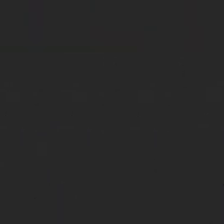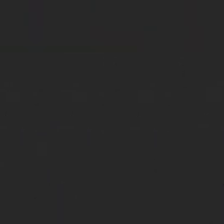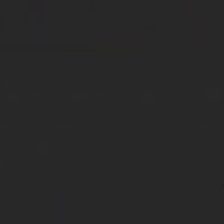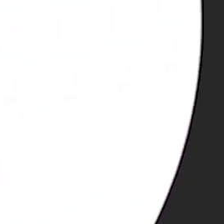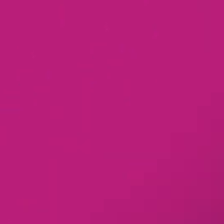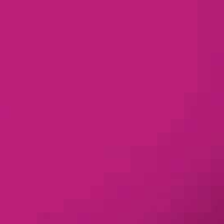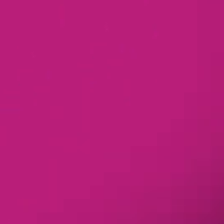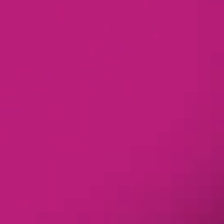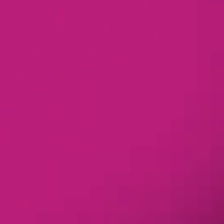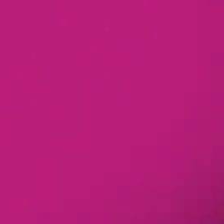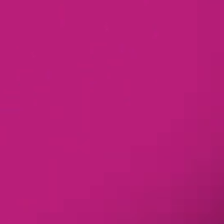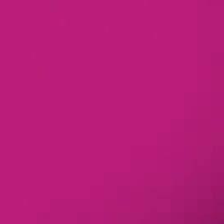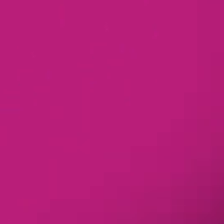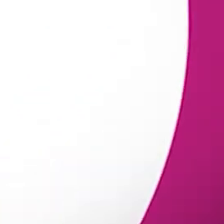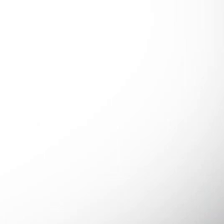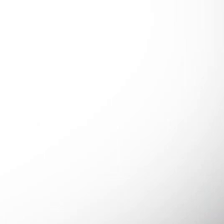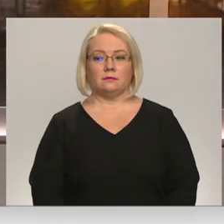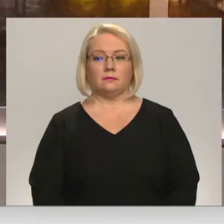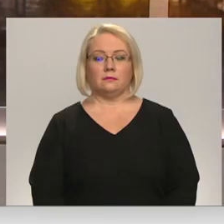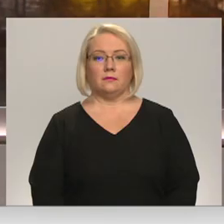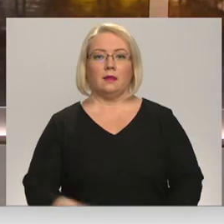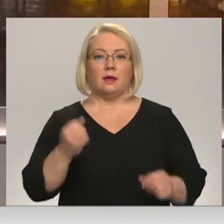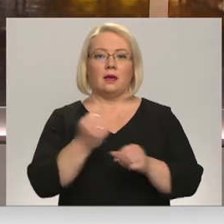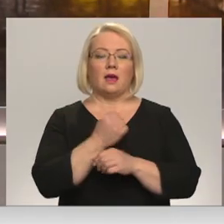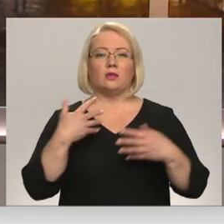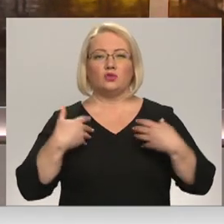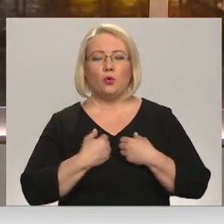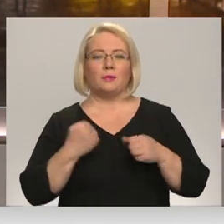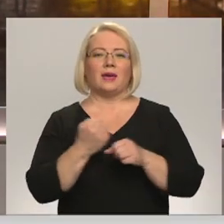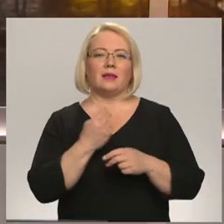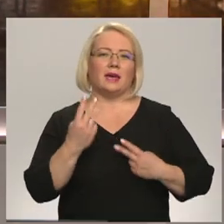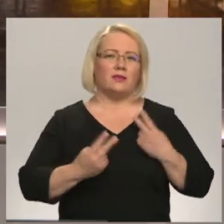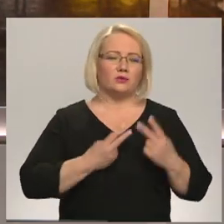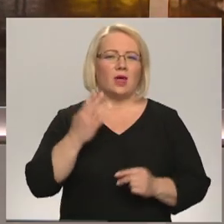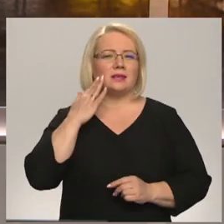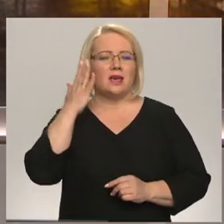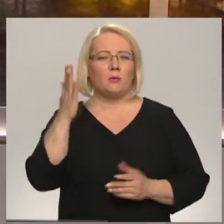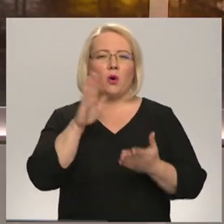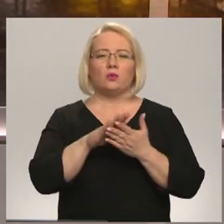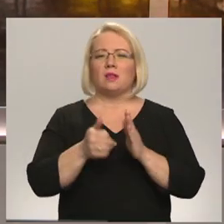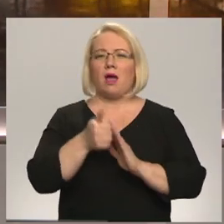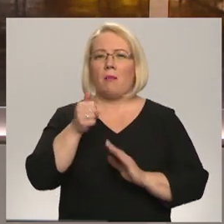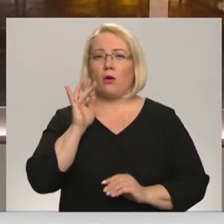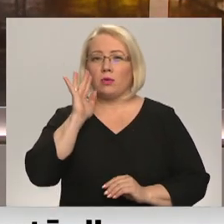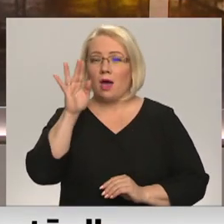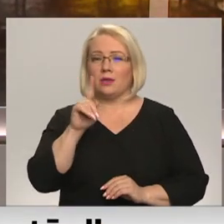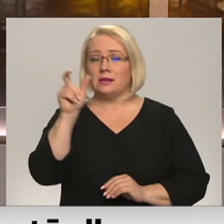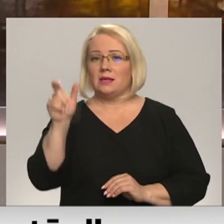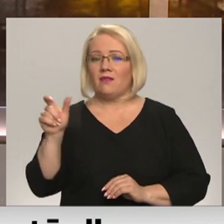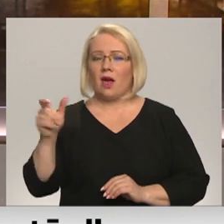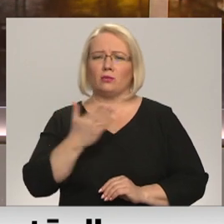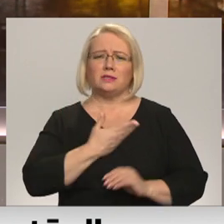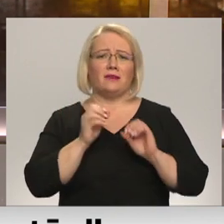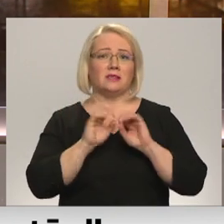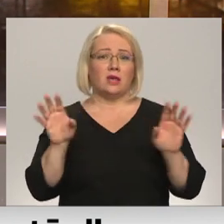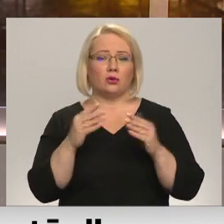Re, visi ēters ir te! Gan skumji, gan iedvesmojoši un ar cerībām uz labāku nākotni ir cilvēku dzīves stāsti,